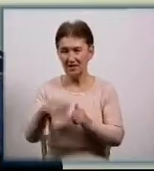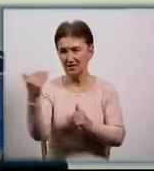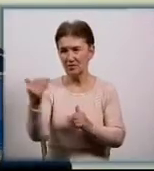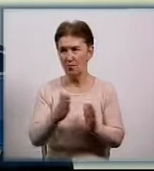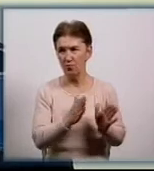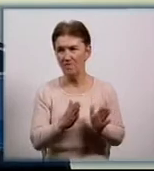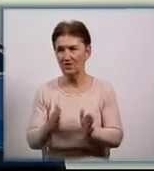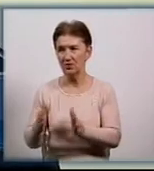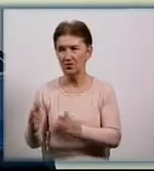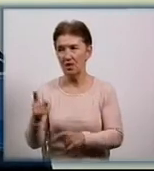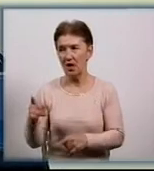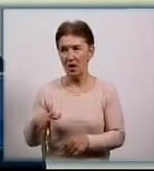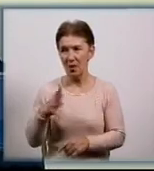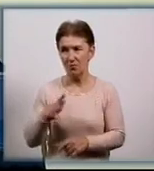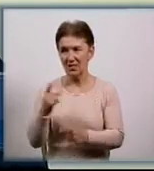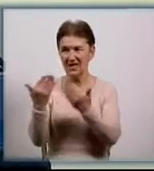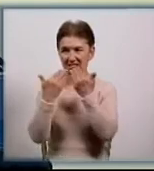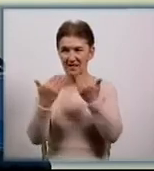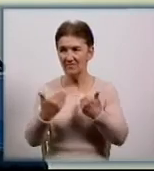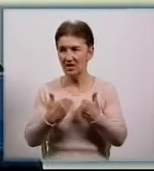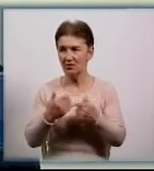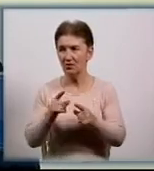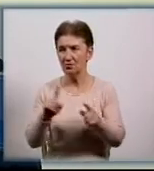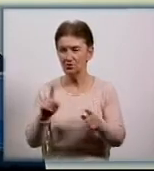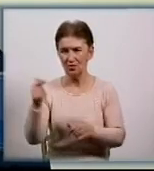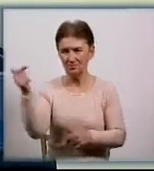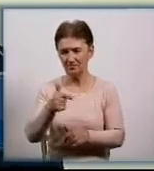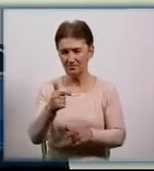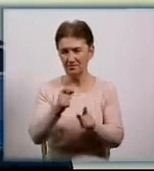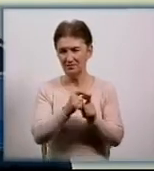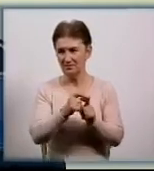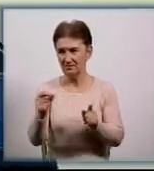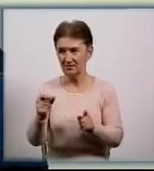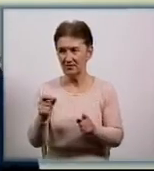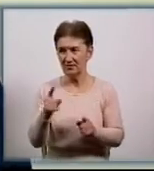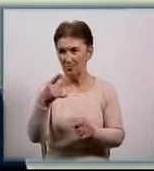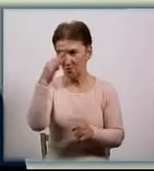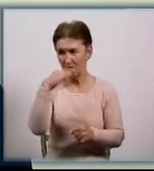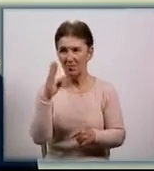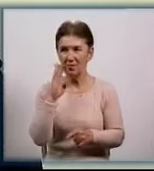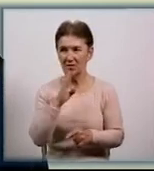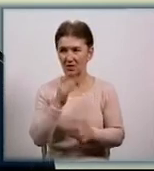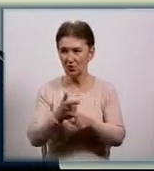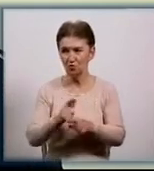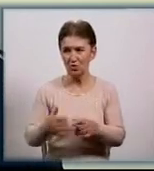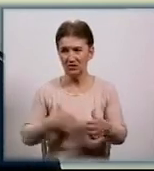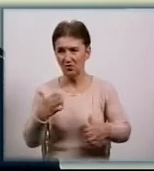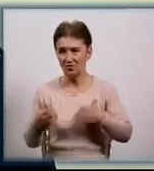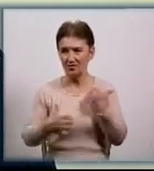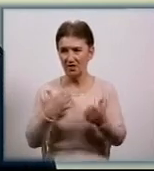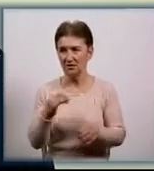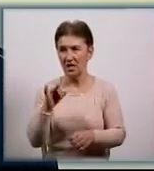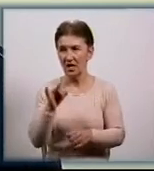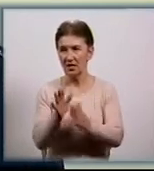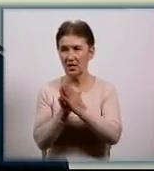Наприклад, було в нас звернення щодо вживання нецензурної лайки, тому що батьки дуже схвилювалися з цього приводу і